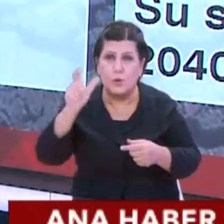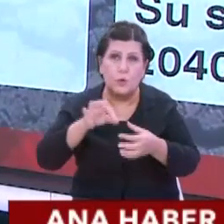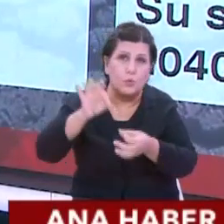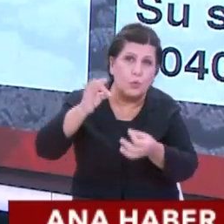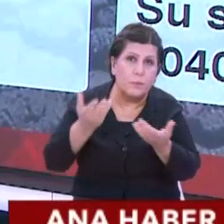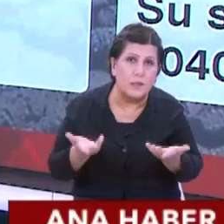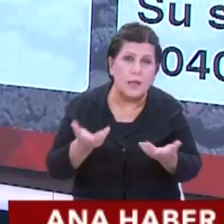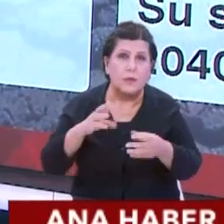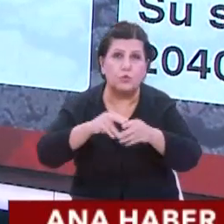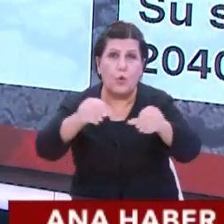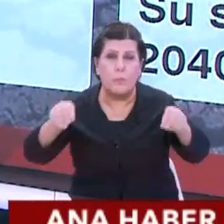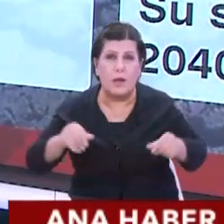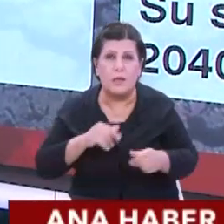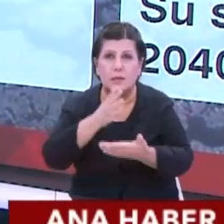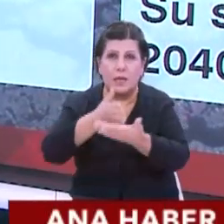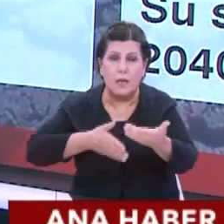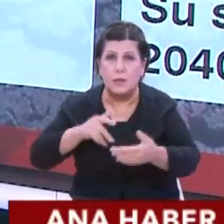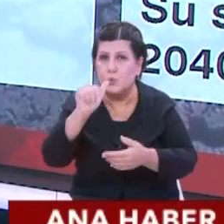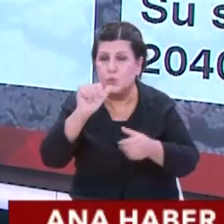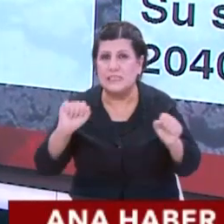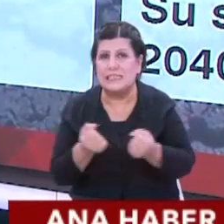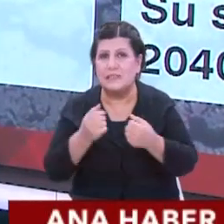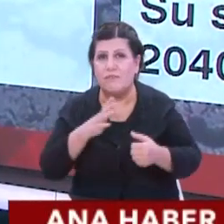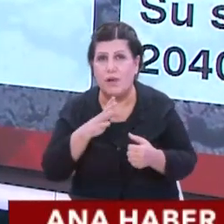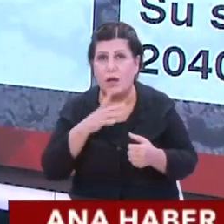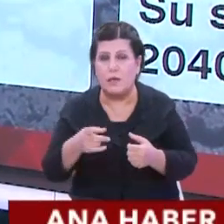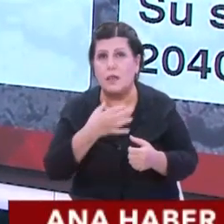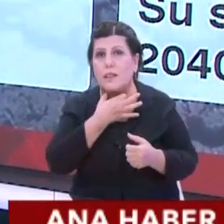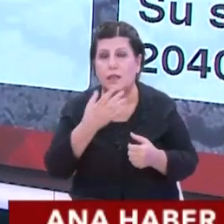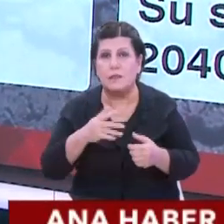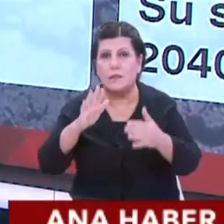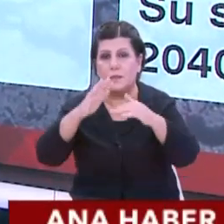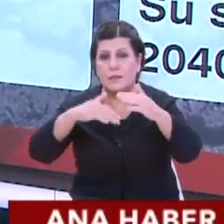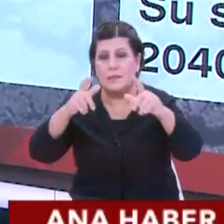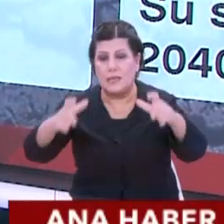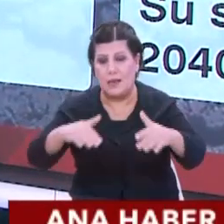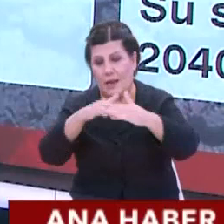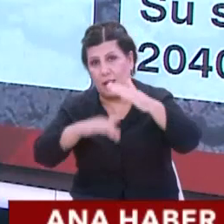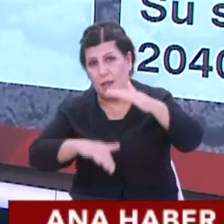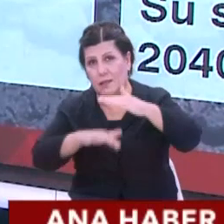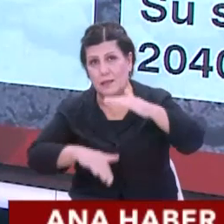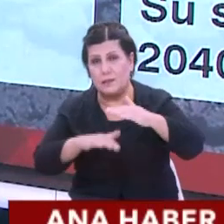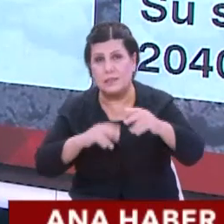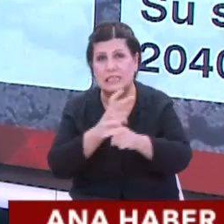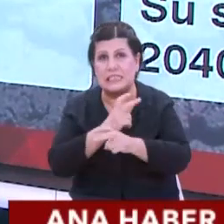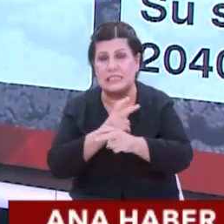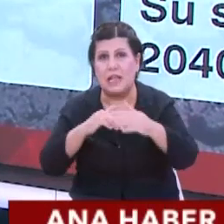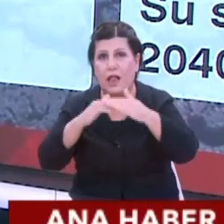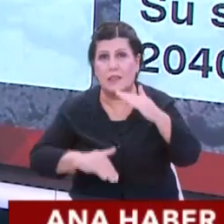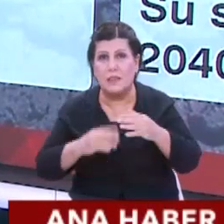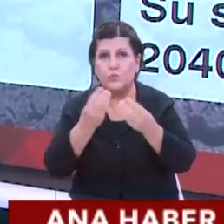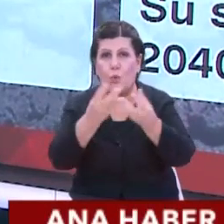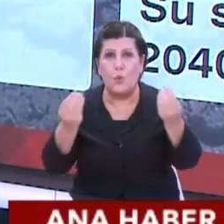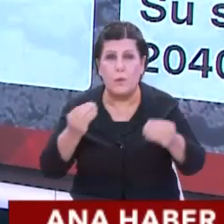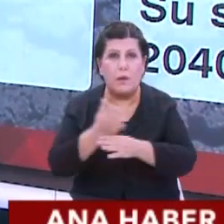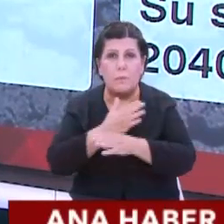ne? Topraklarının yarısında su sıkıntısı var. Türkiye'nin yeraltı suları ve tanımsal üretim risk altında birçok